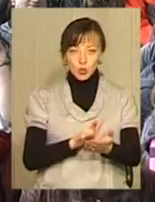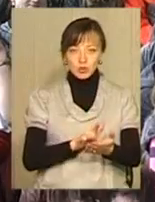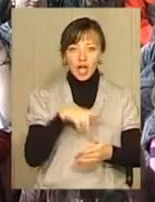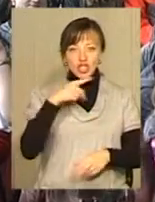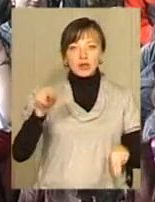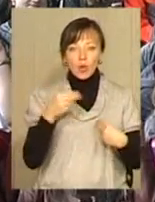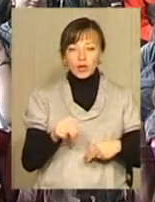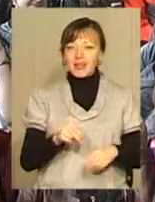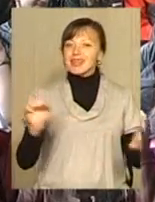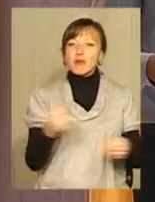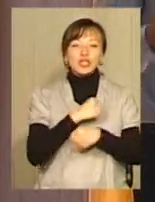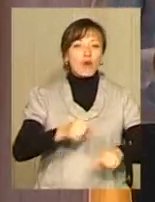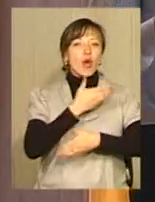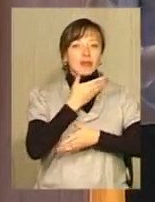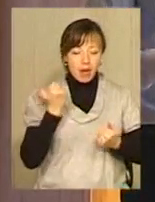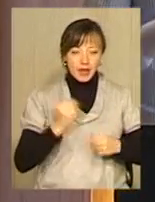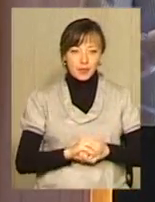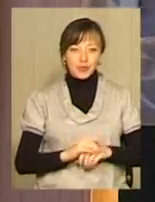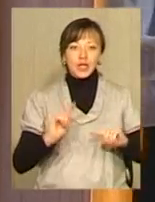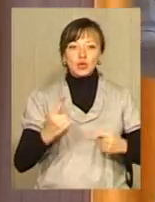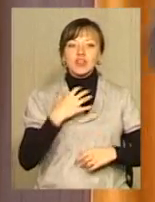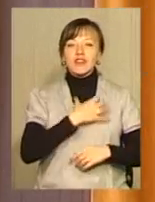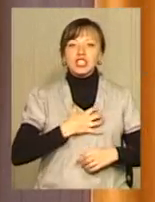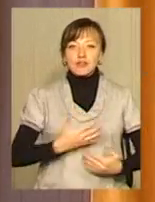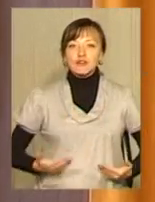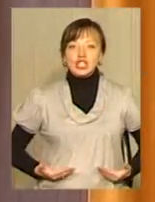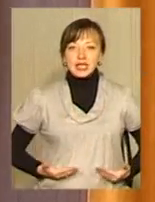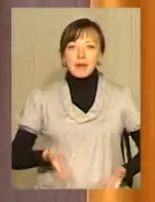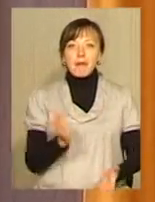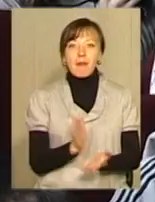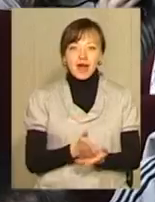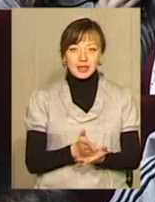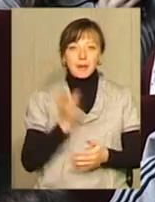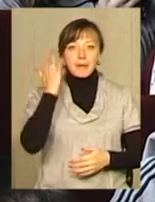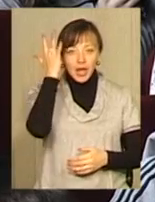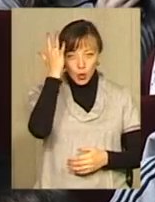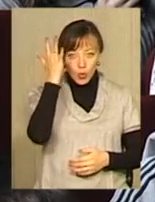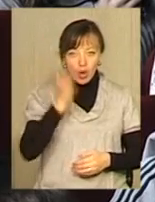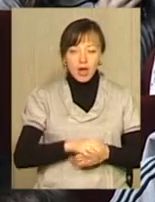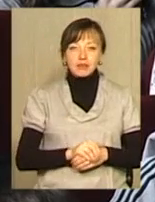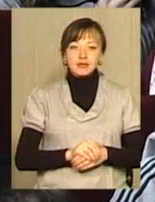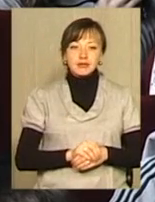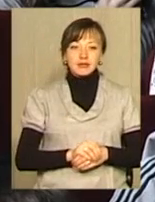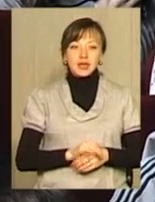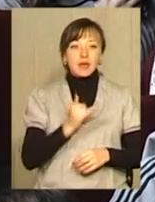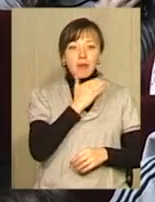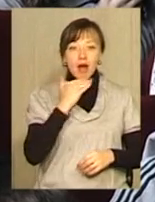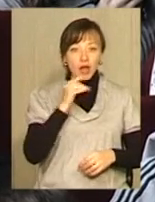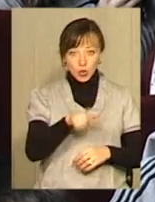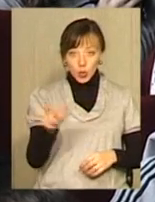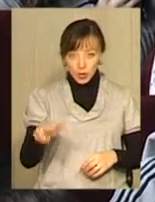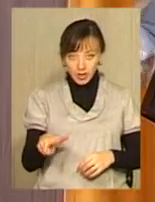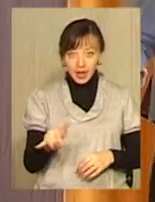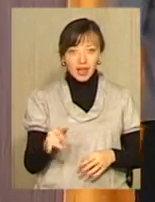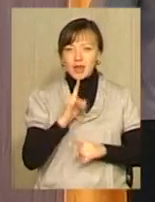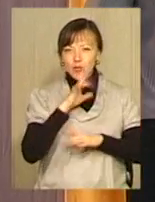Переконує – неможливого немає. Дуже важливо в житті мати мрію, мріяти. І багато людей, які